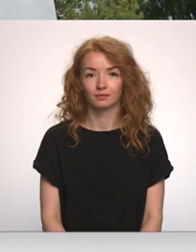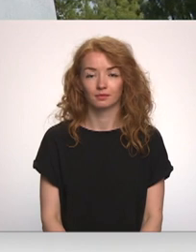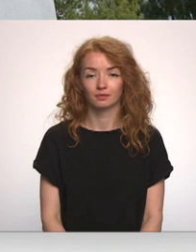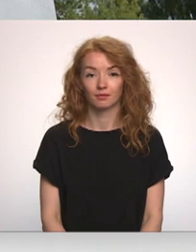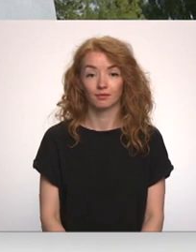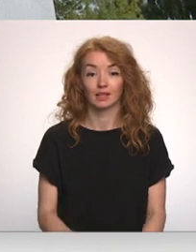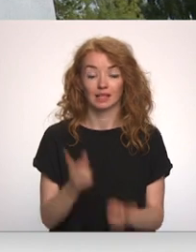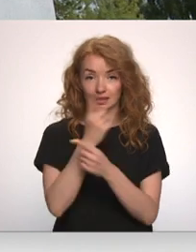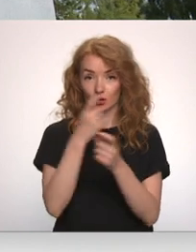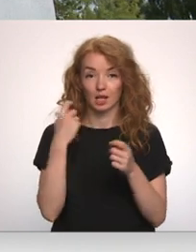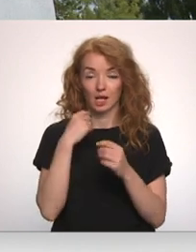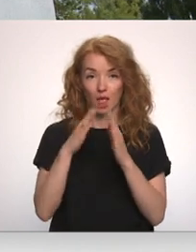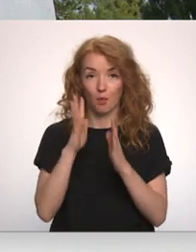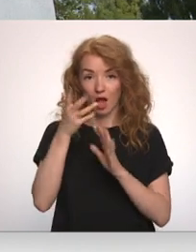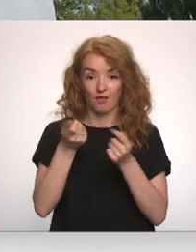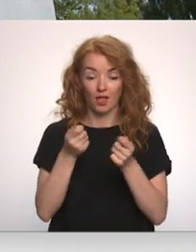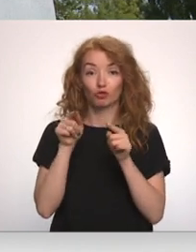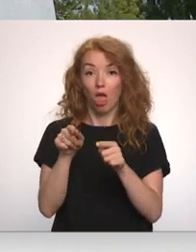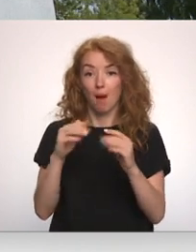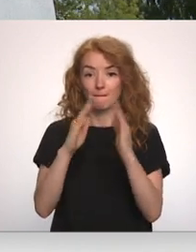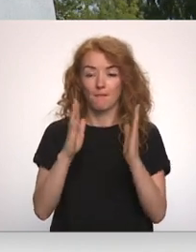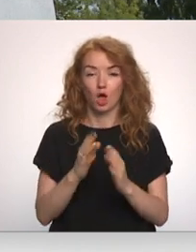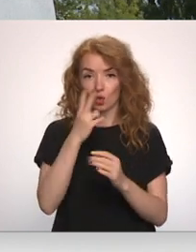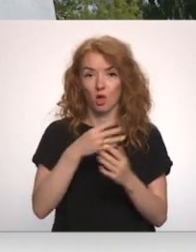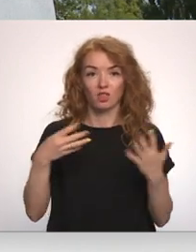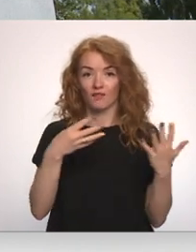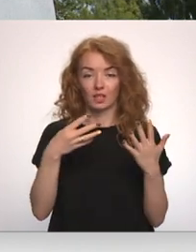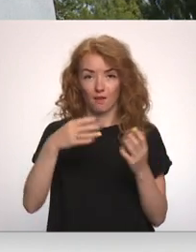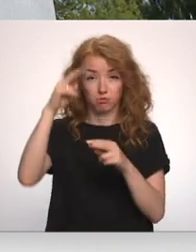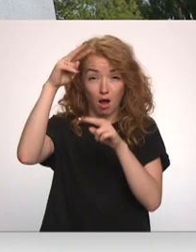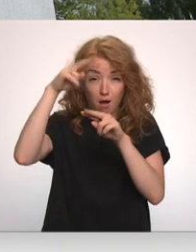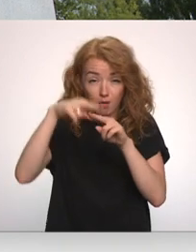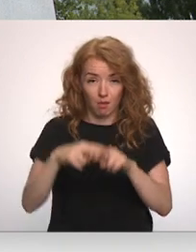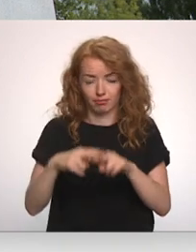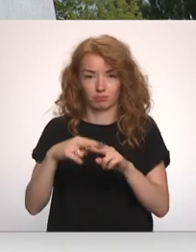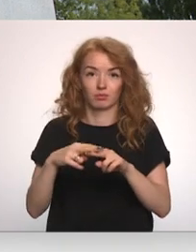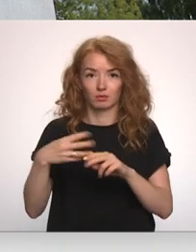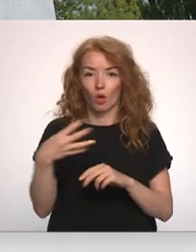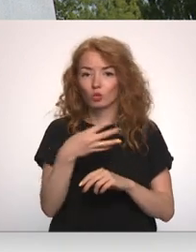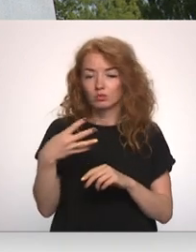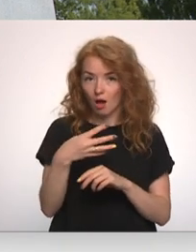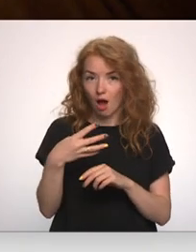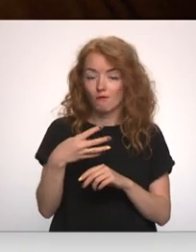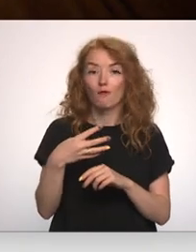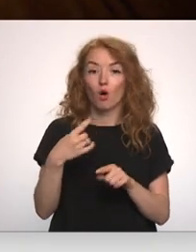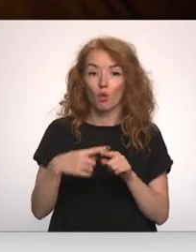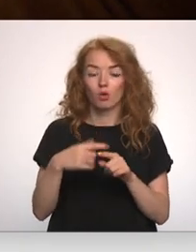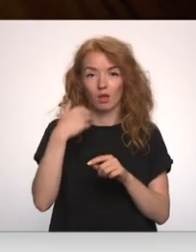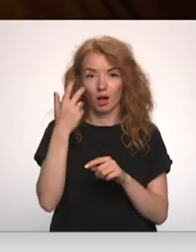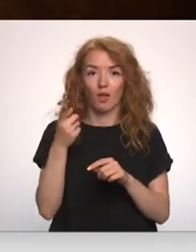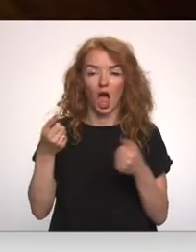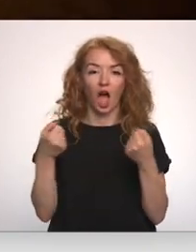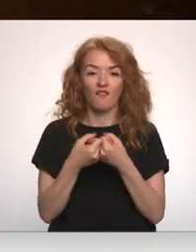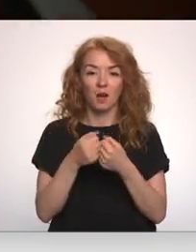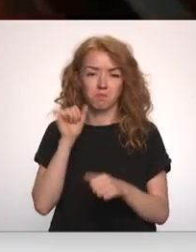Kā ziņo, Rīgas namu pārvaldnieks šajā mājā šodien no devītā stāva krītis lifts. Tas apstājies vien ceturtajā stāvā, kad nostrādājusi